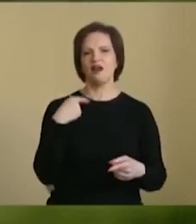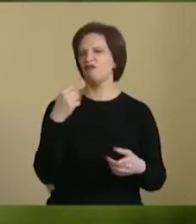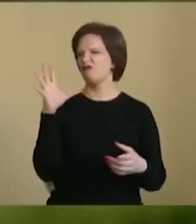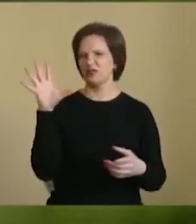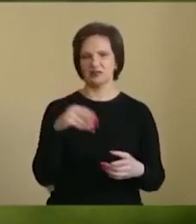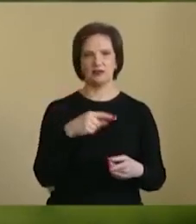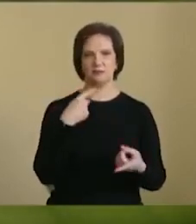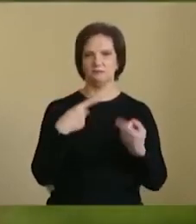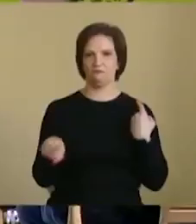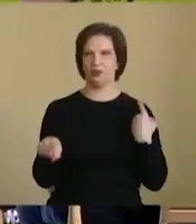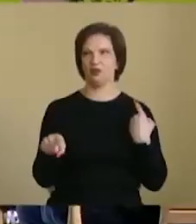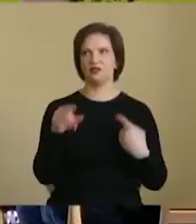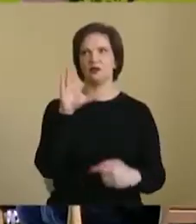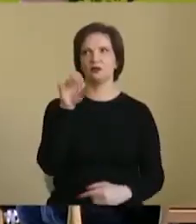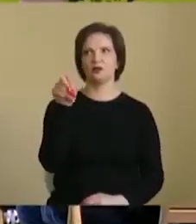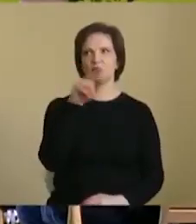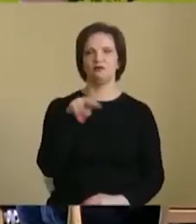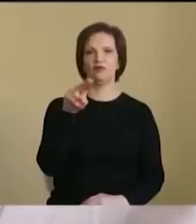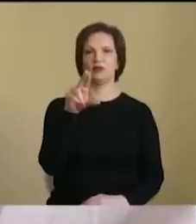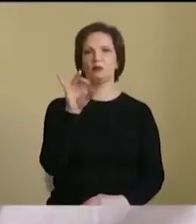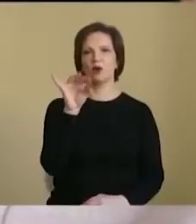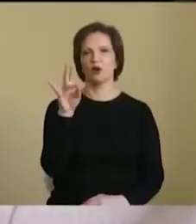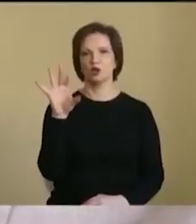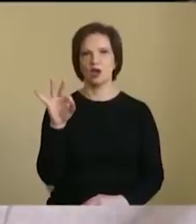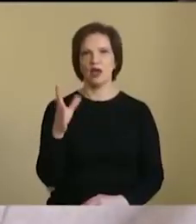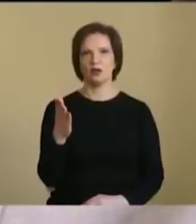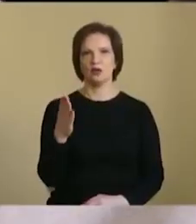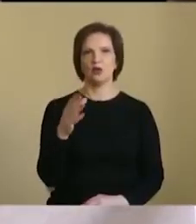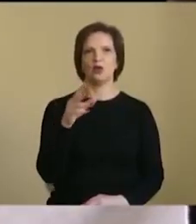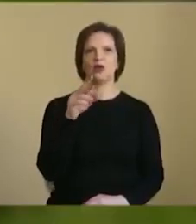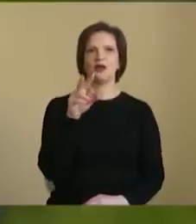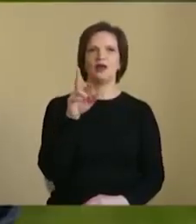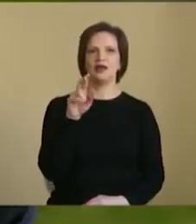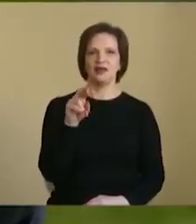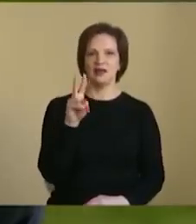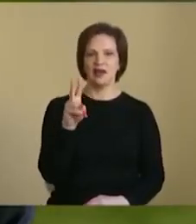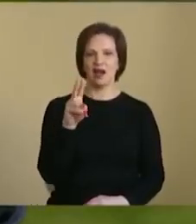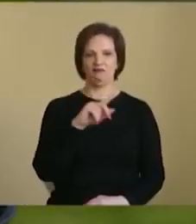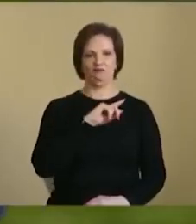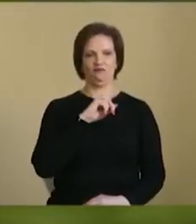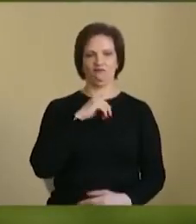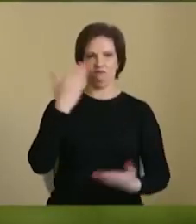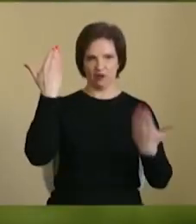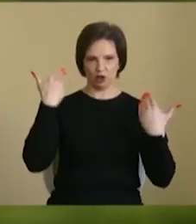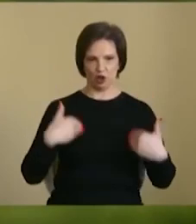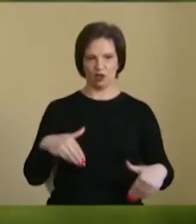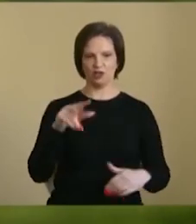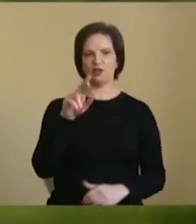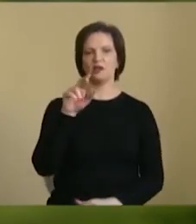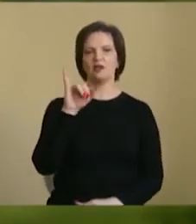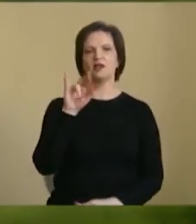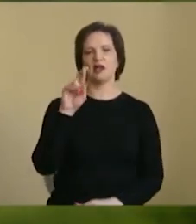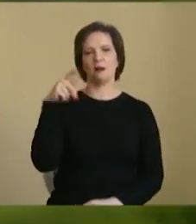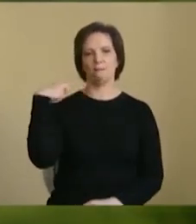Як фізіологічний. Як президент. І як президент. Я